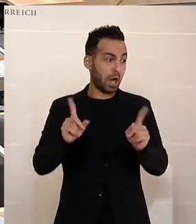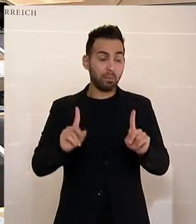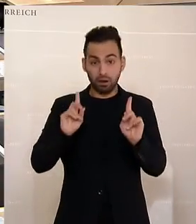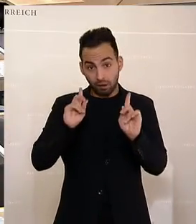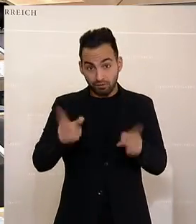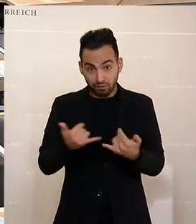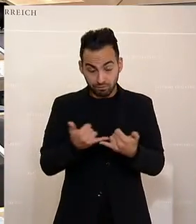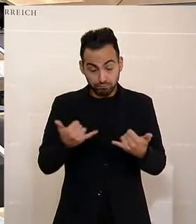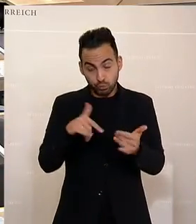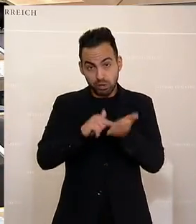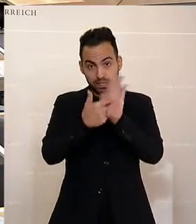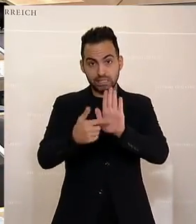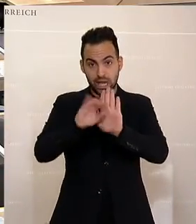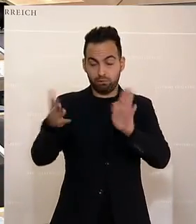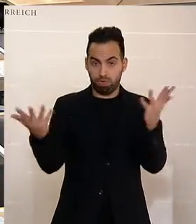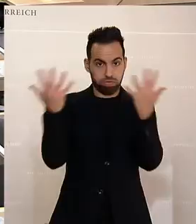herausstreichen.